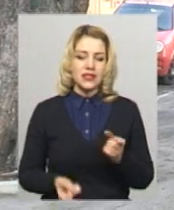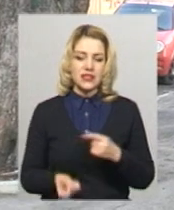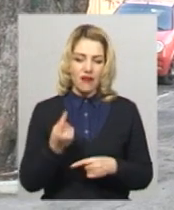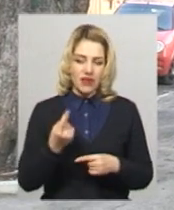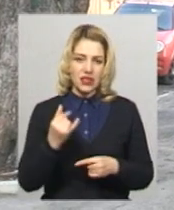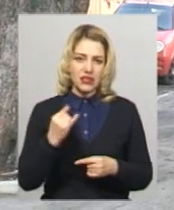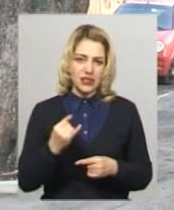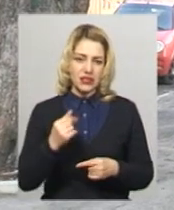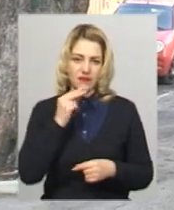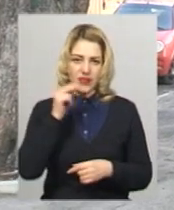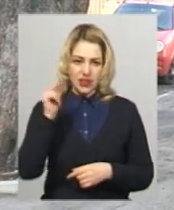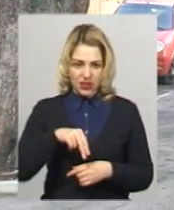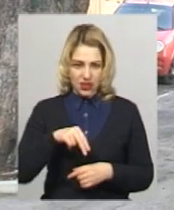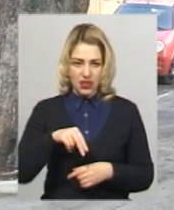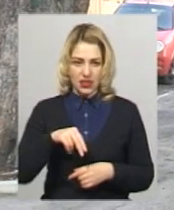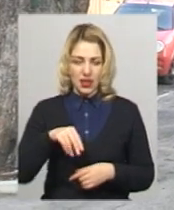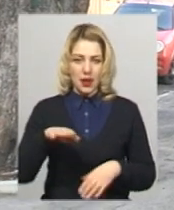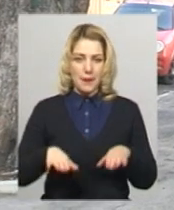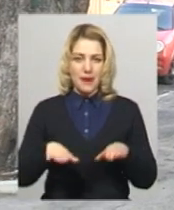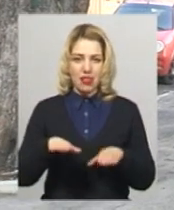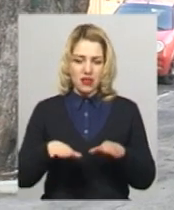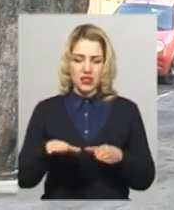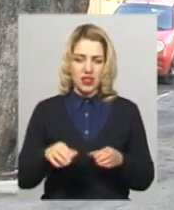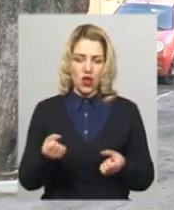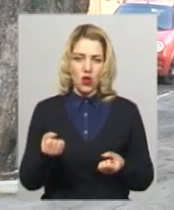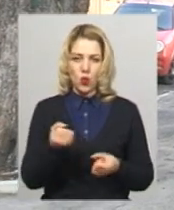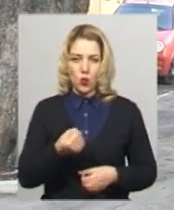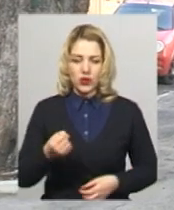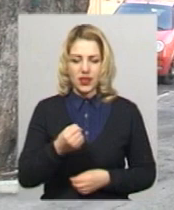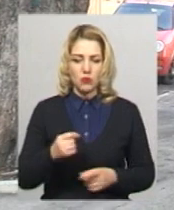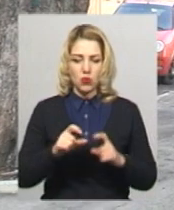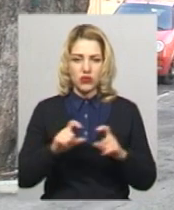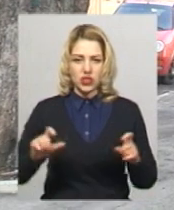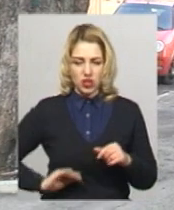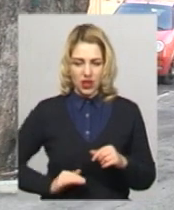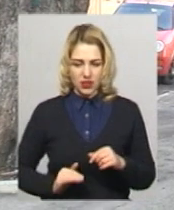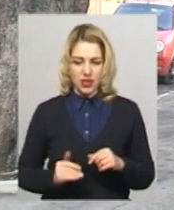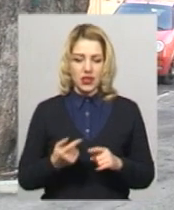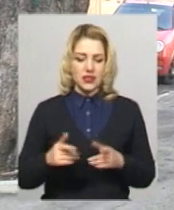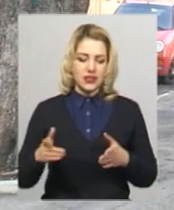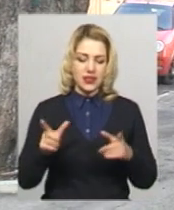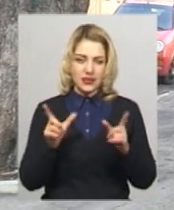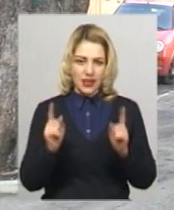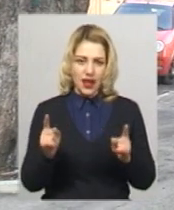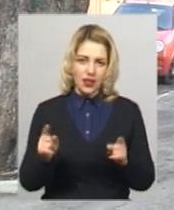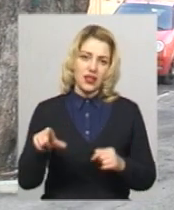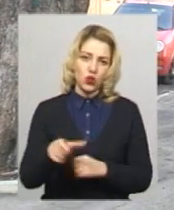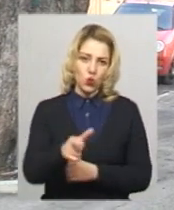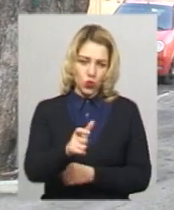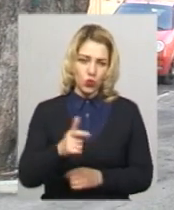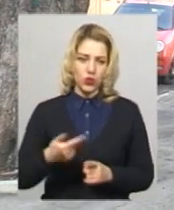і звини балансу утримувача цієї ділянки дороги, вона в визначені